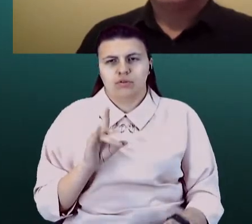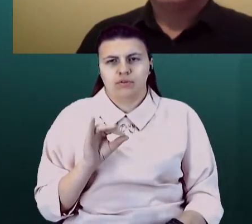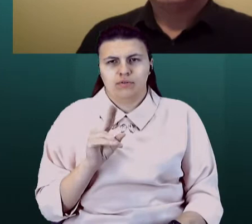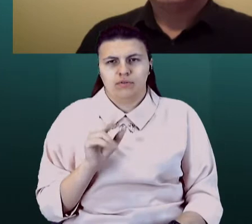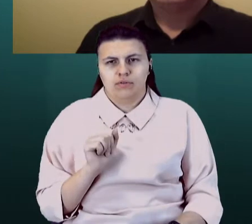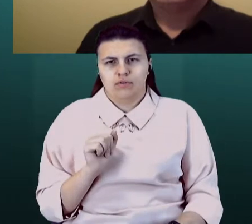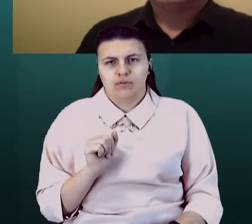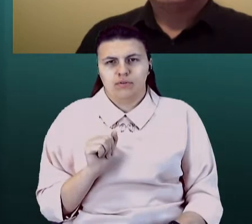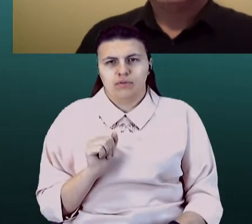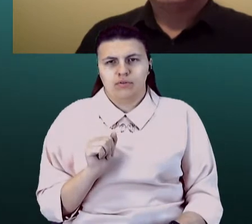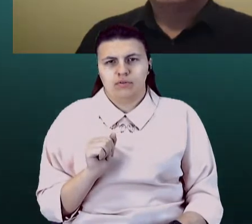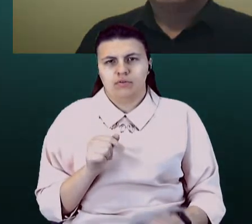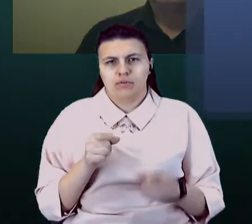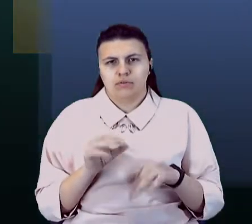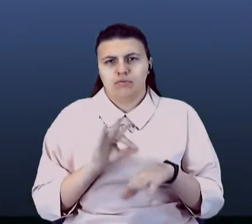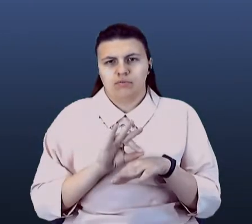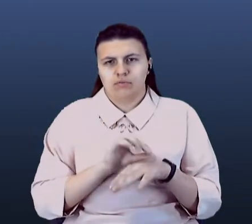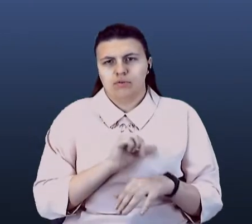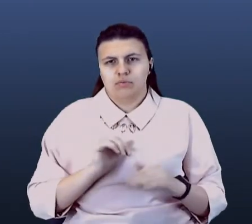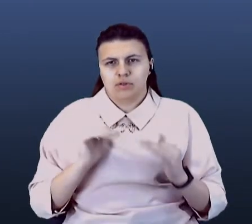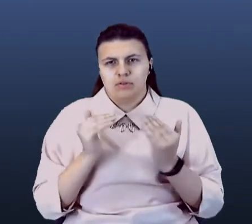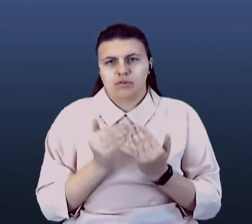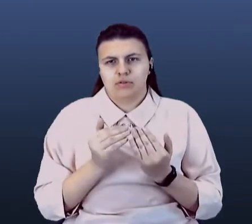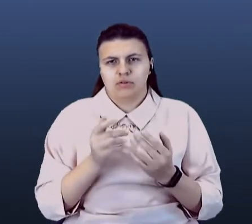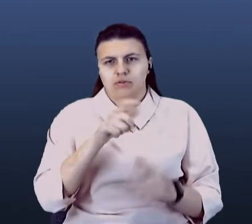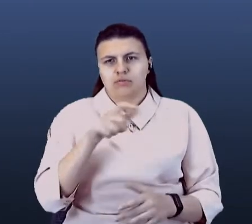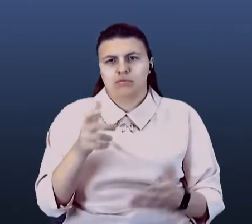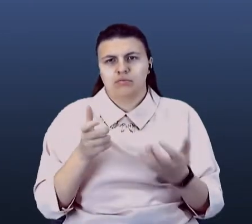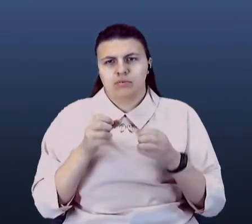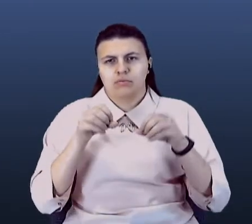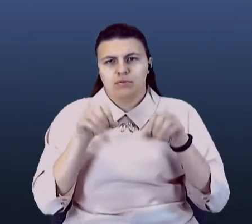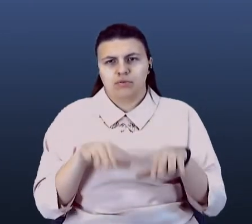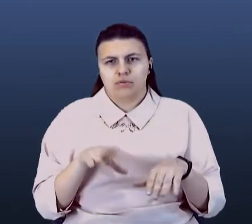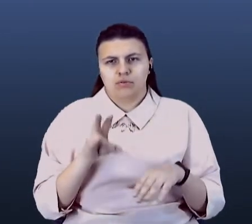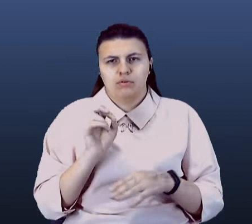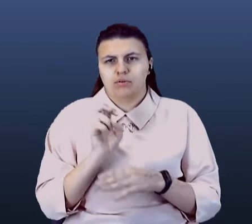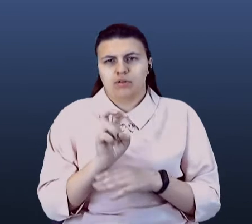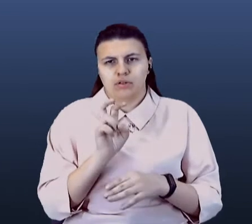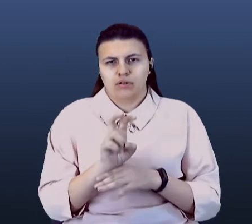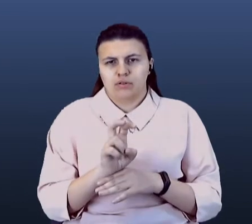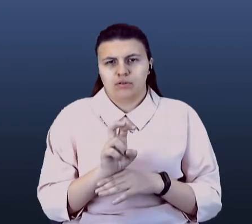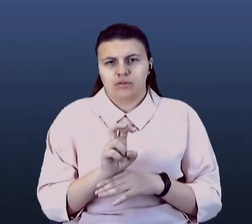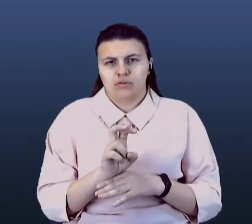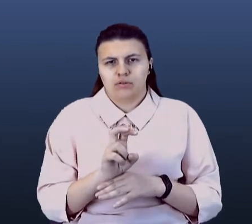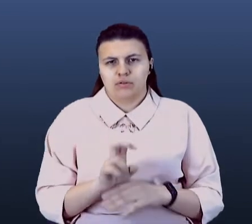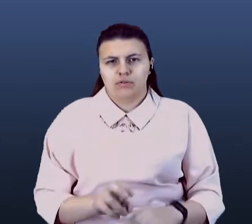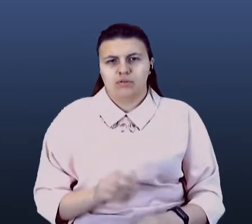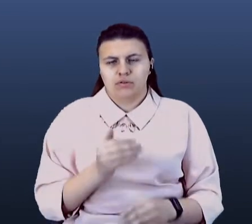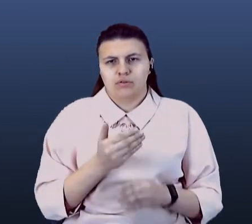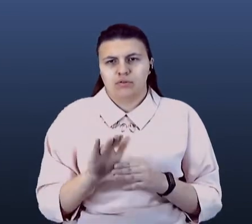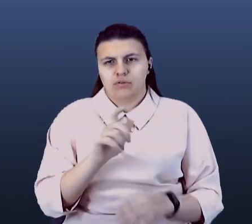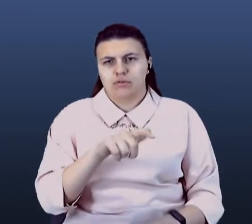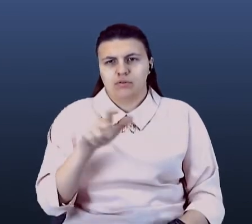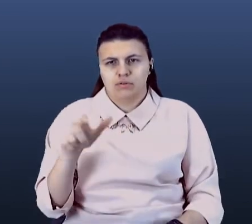да, відбувається самоізоляція. Люди прийняють рішення не ходити. Часть людей прийняють рішення не ходити, щоб не